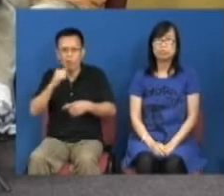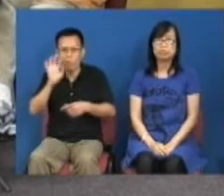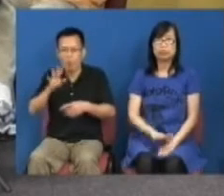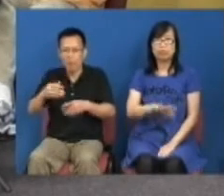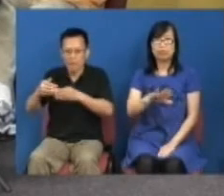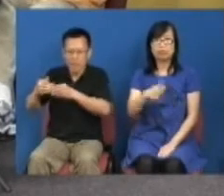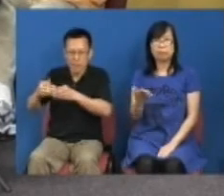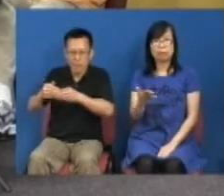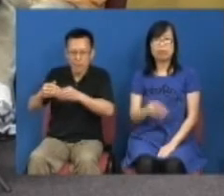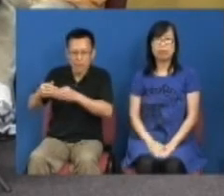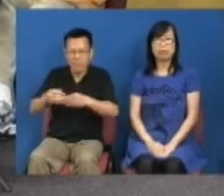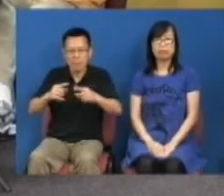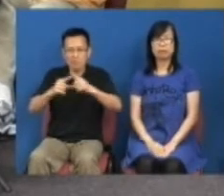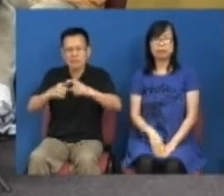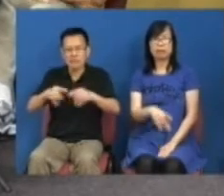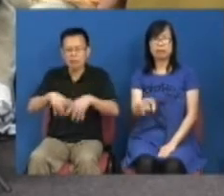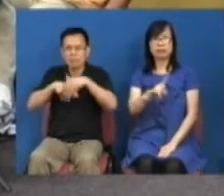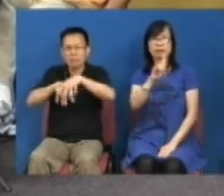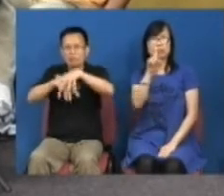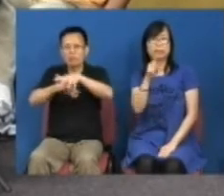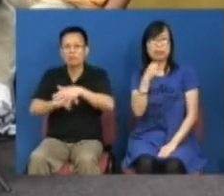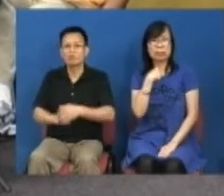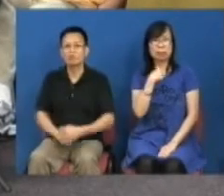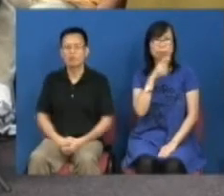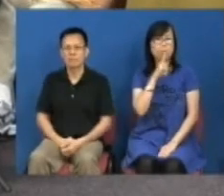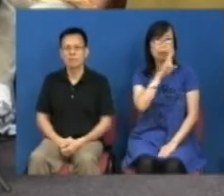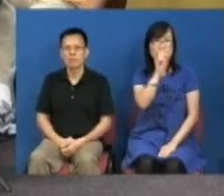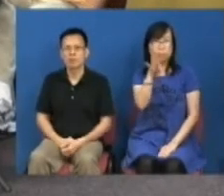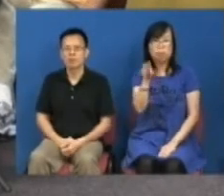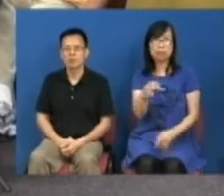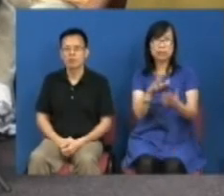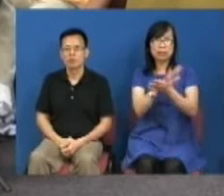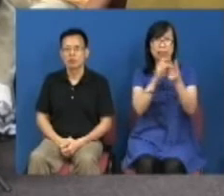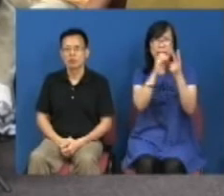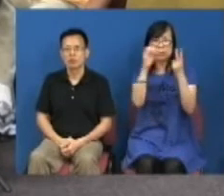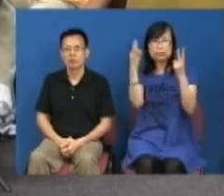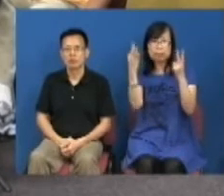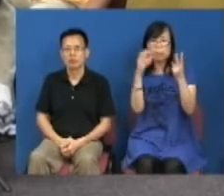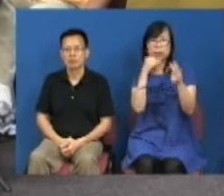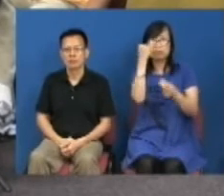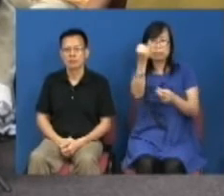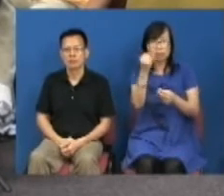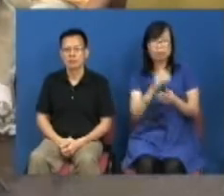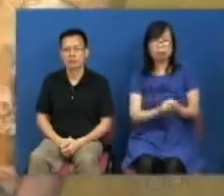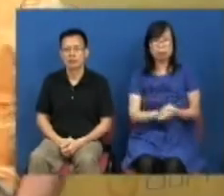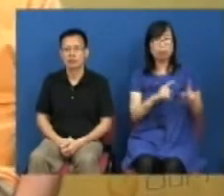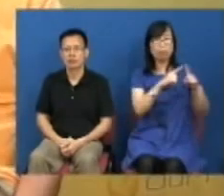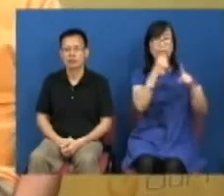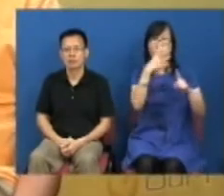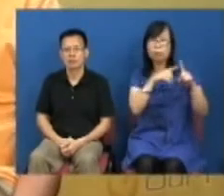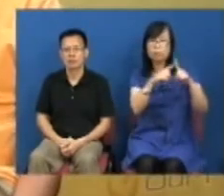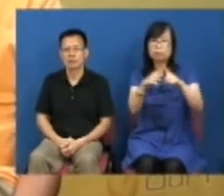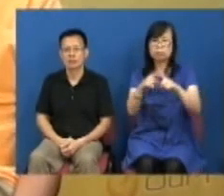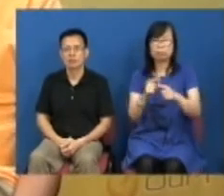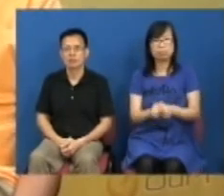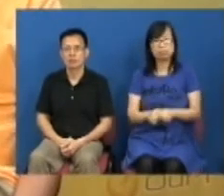但是这个形势为什么会有评论员是说得比03年更加差就是各位香港市民你看一看今时今日林公